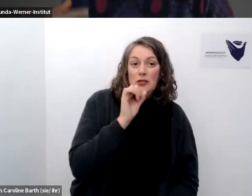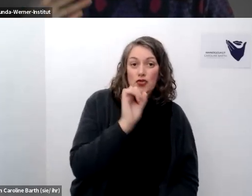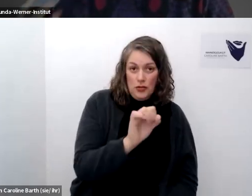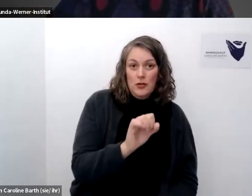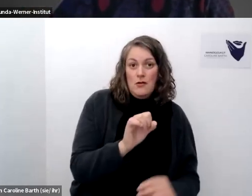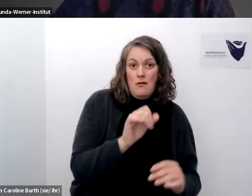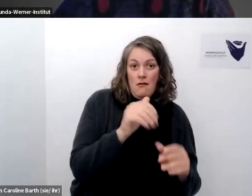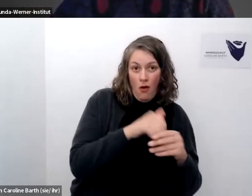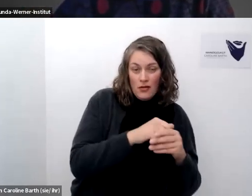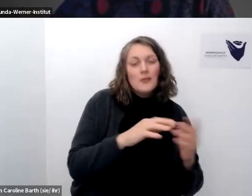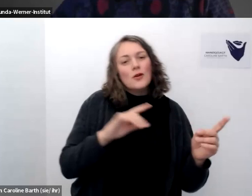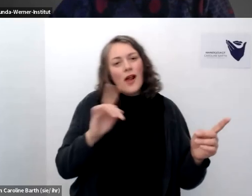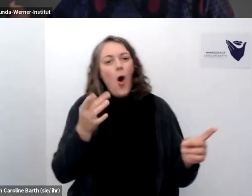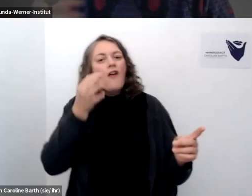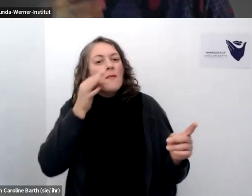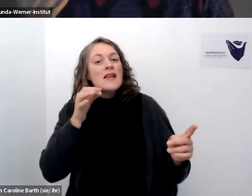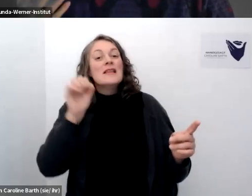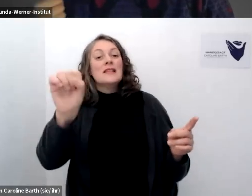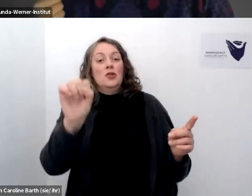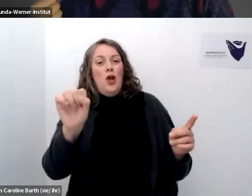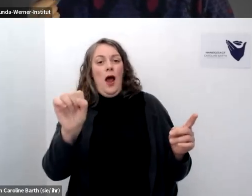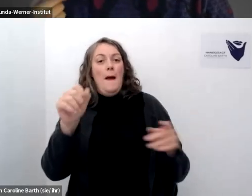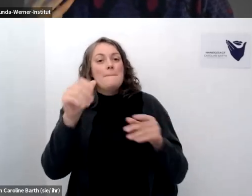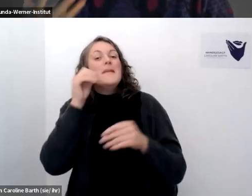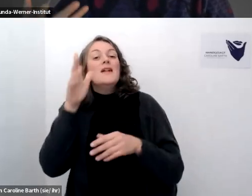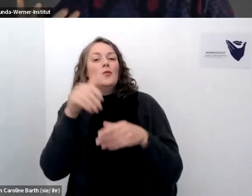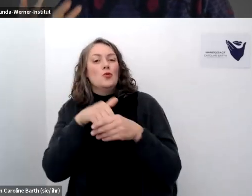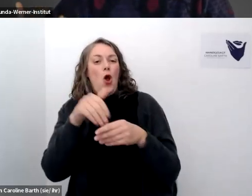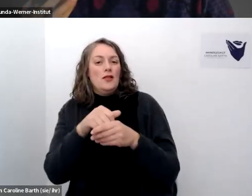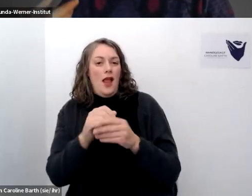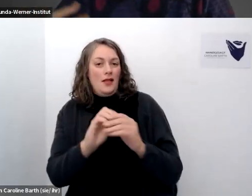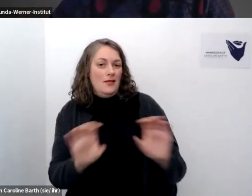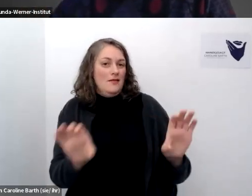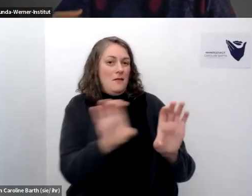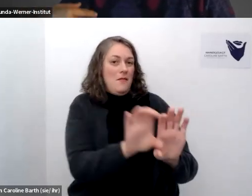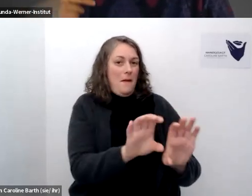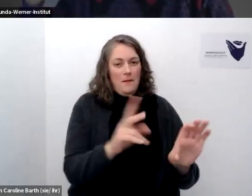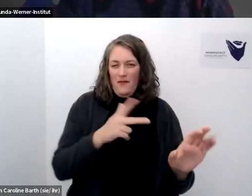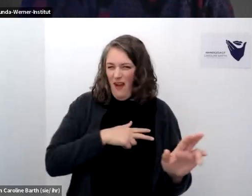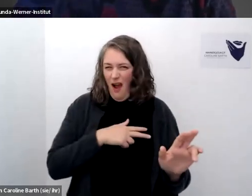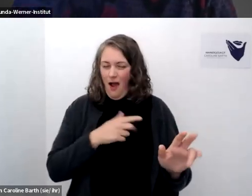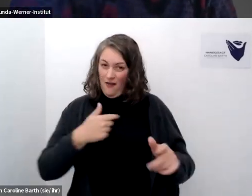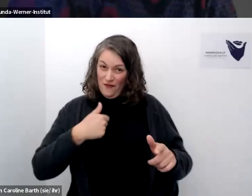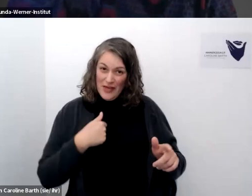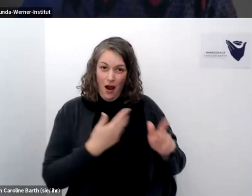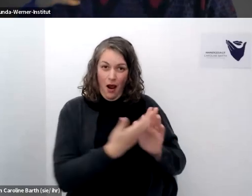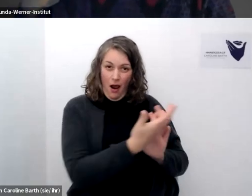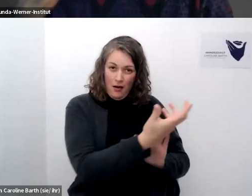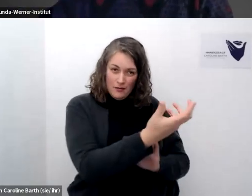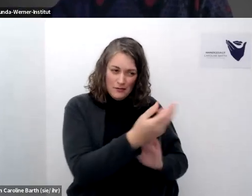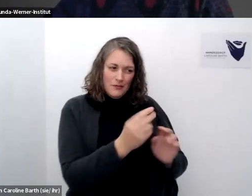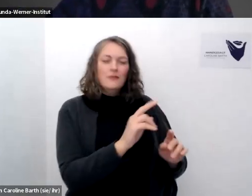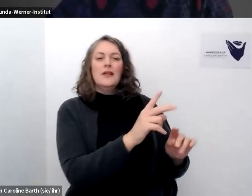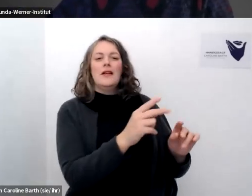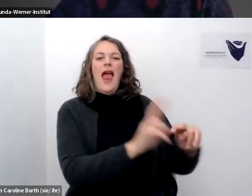auch feministischer bildungs content ich weiß noch nicht inwieweit das wirklich gut funktioniert in der realität aber das ist